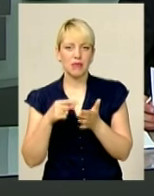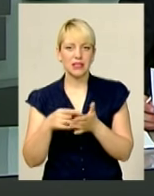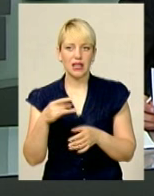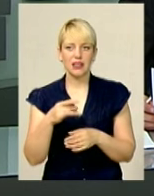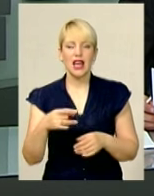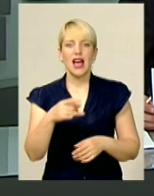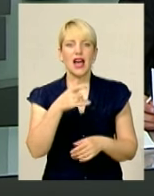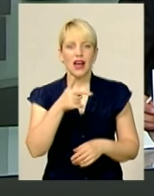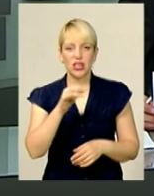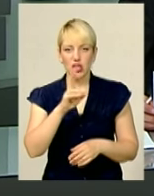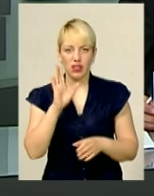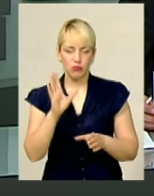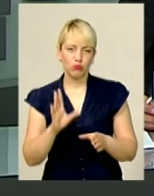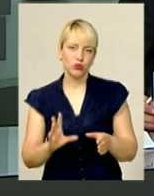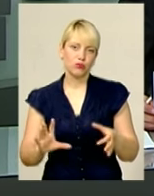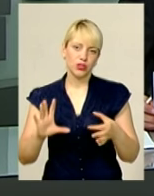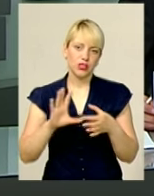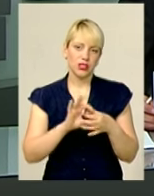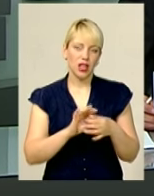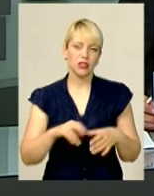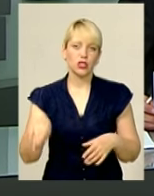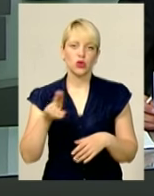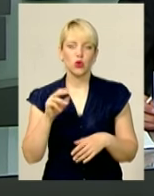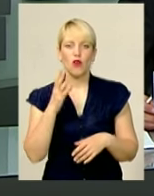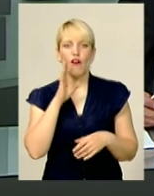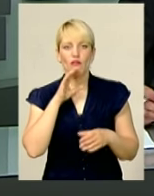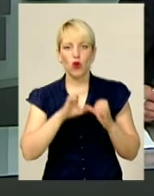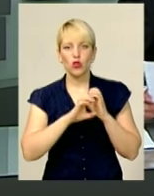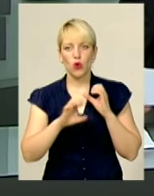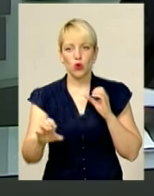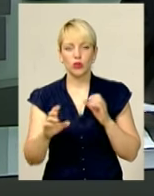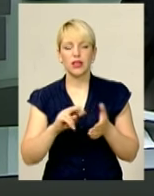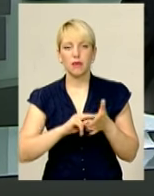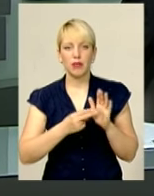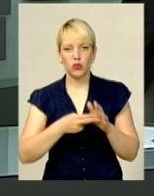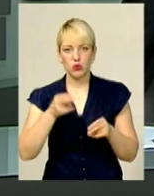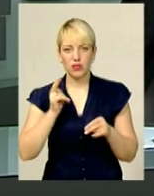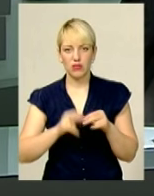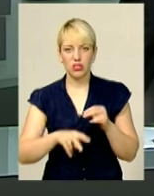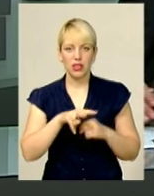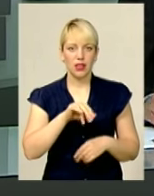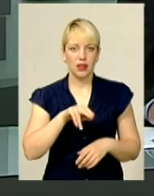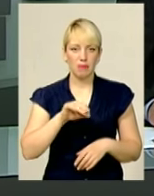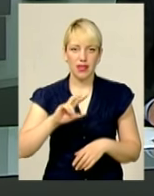Чернелівського водогону. Будівництво трьох гілок водопроводу планують завершити в липні-серпні.